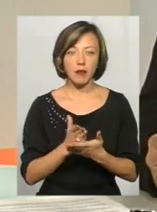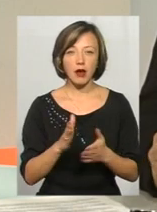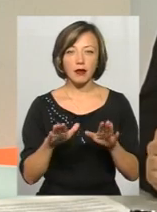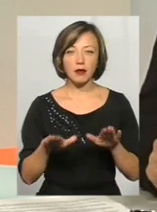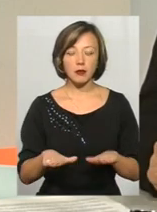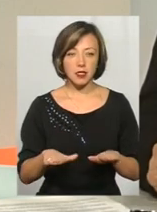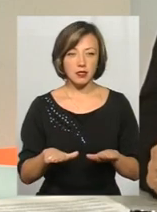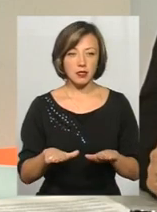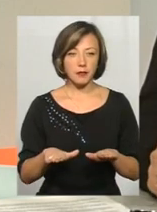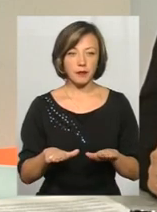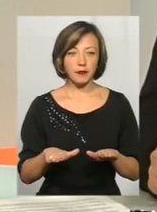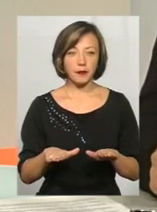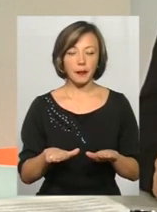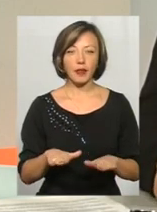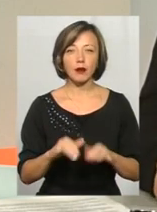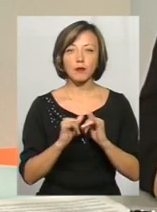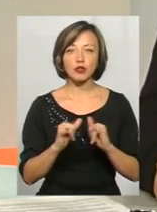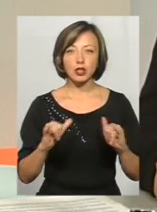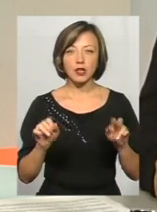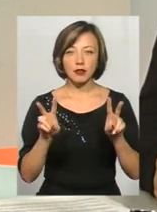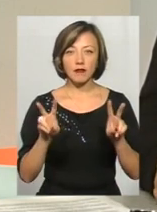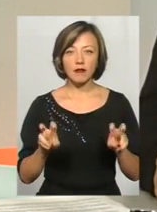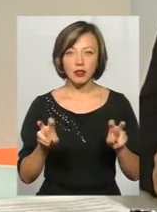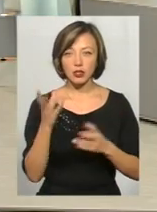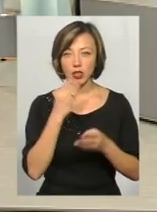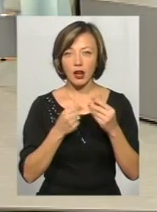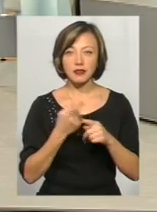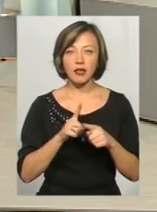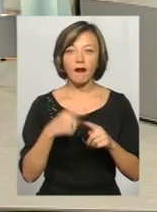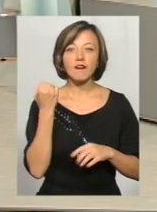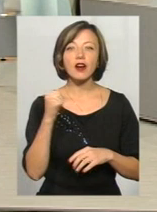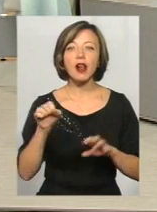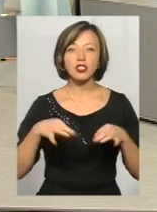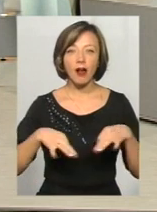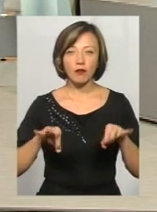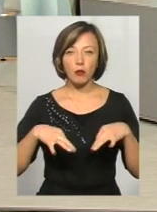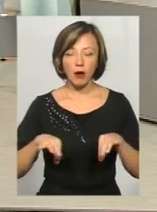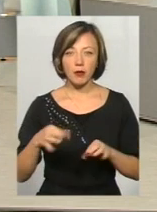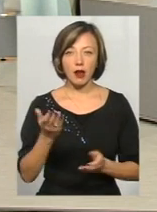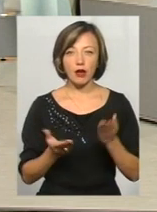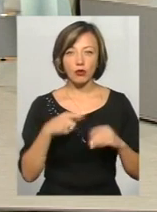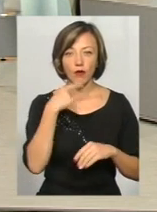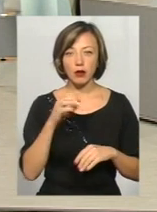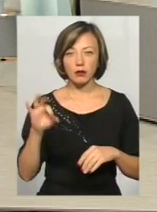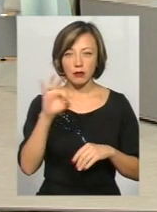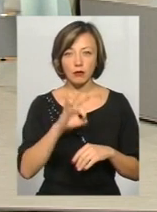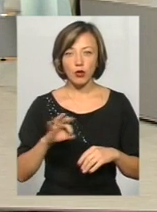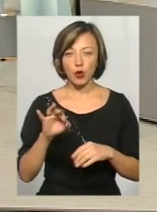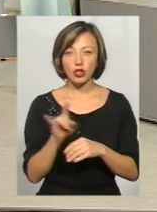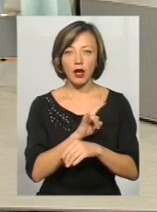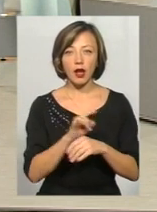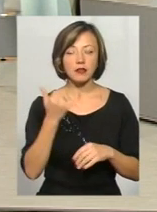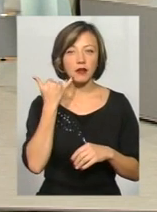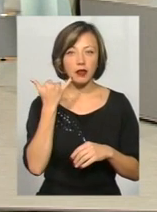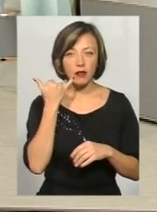поширений вид шахрайства, виграш автомобіля. Якщо говорити про шахрайства в телефоні, то